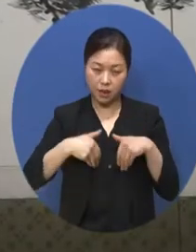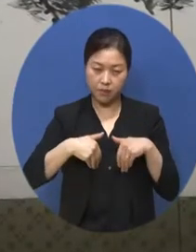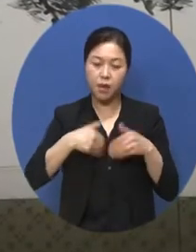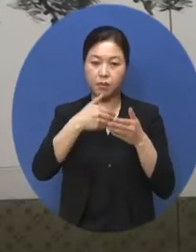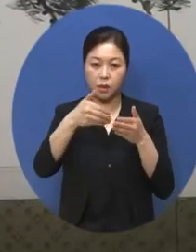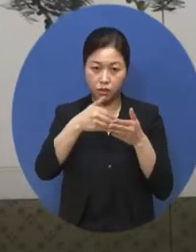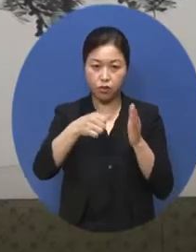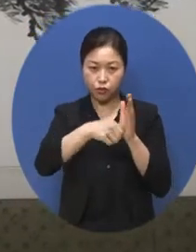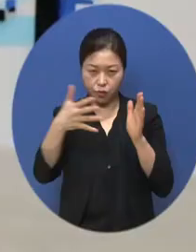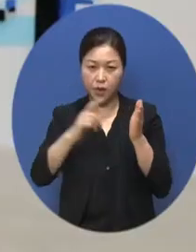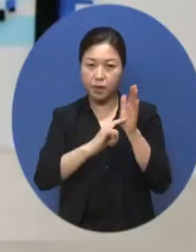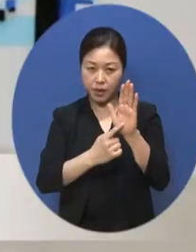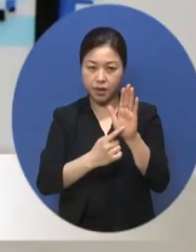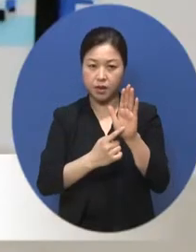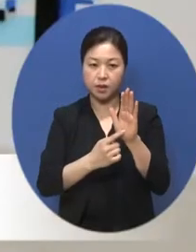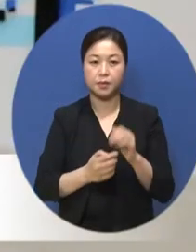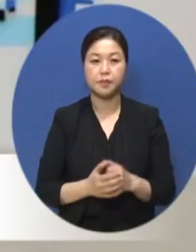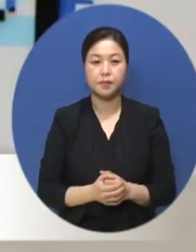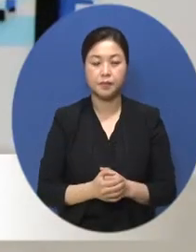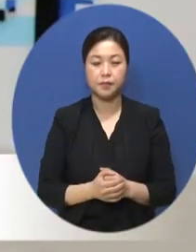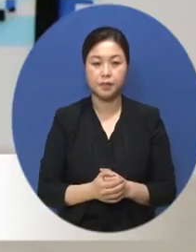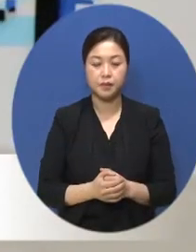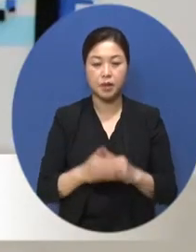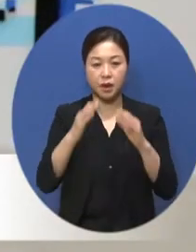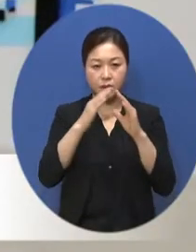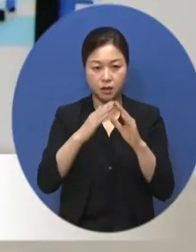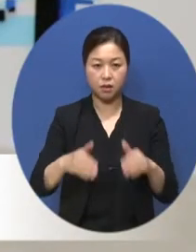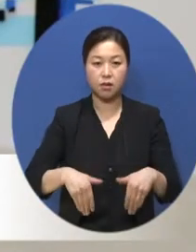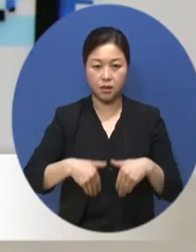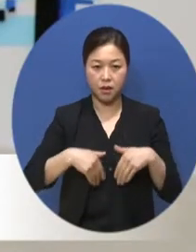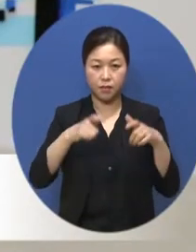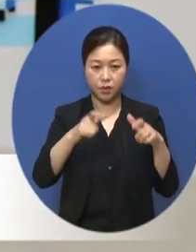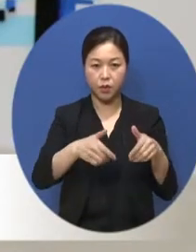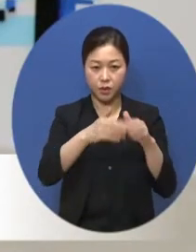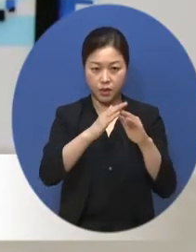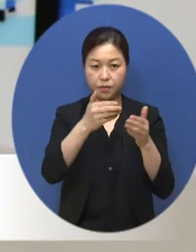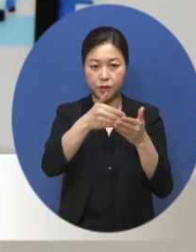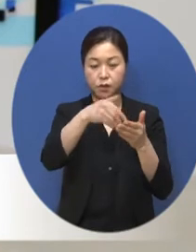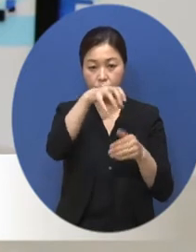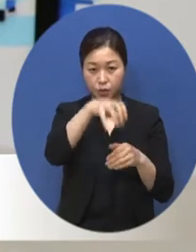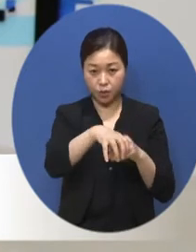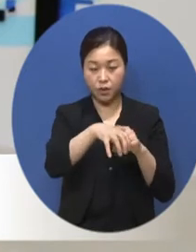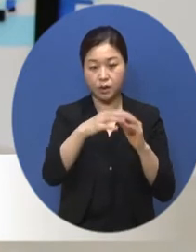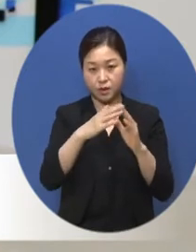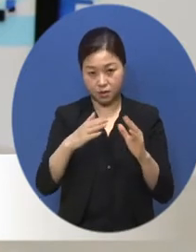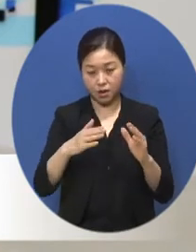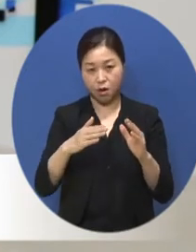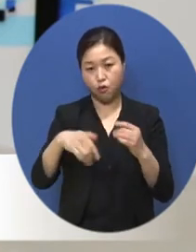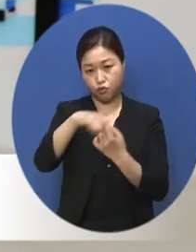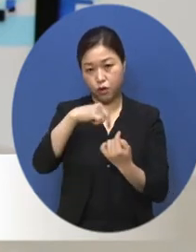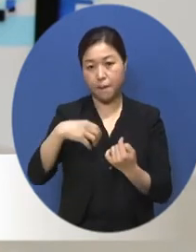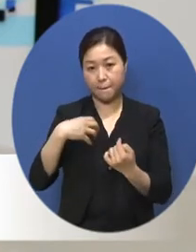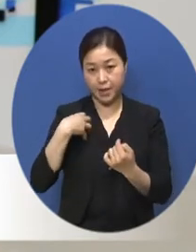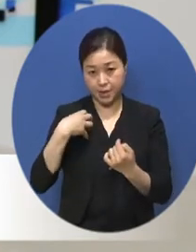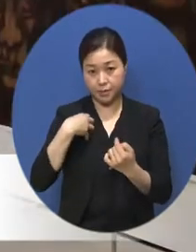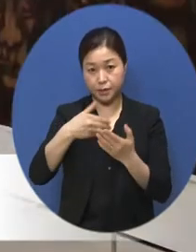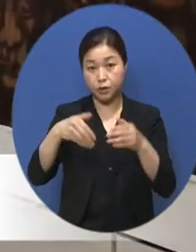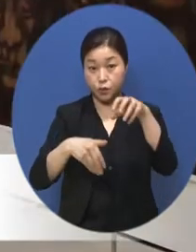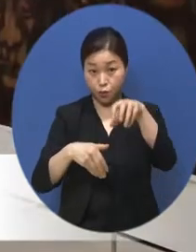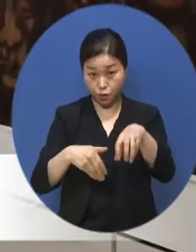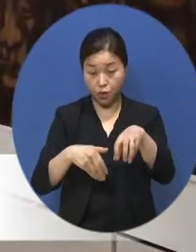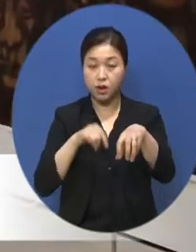작품들입니다. 전남 도립미술관은 전남 도가 운영하는 공립미술관입니다. 이곳에서는